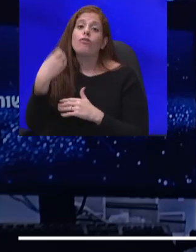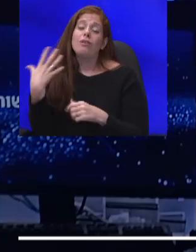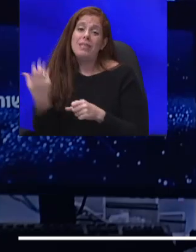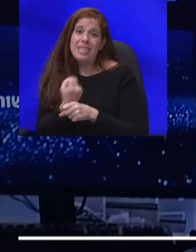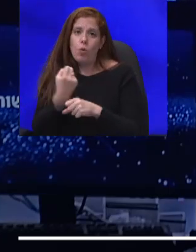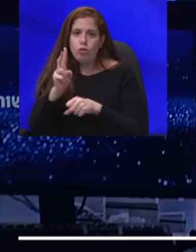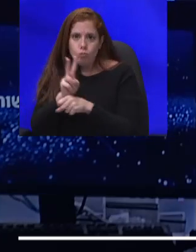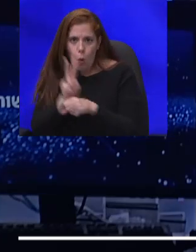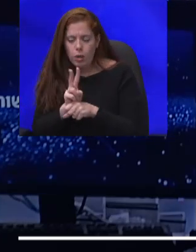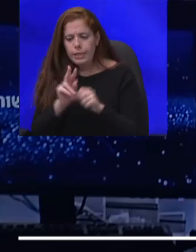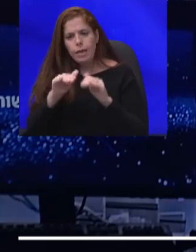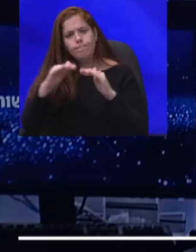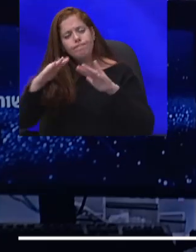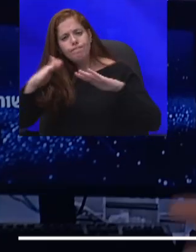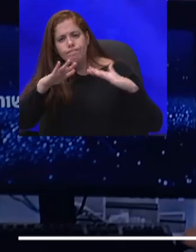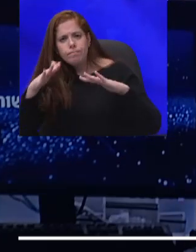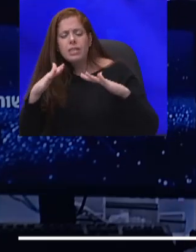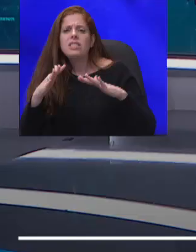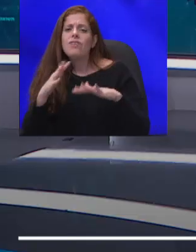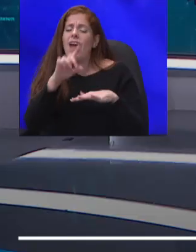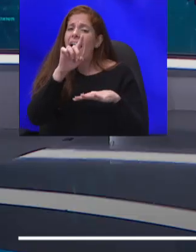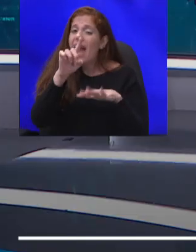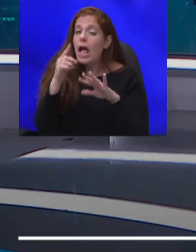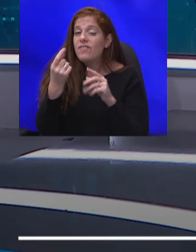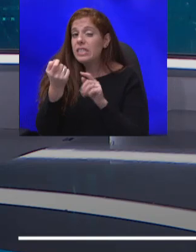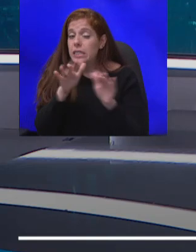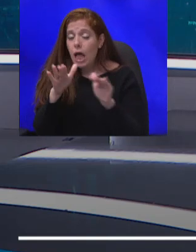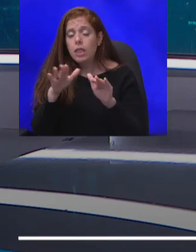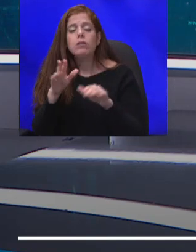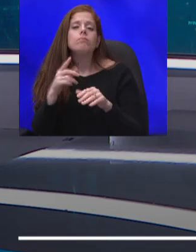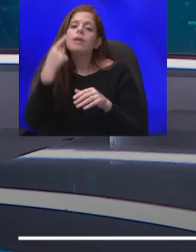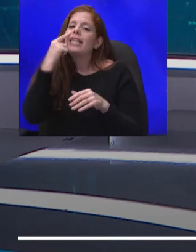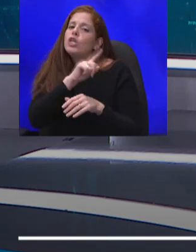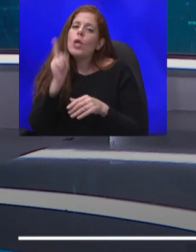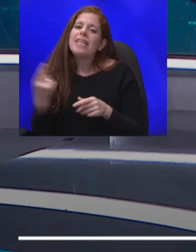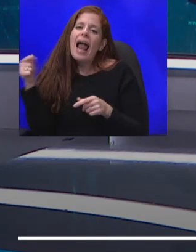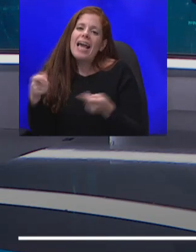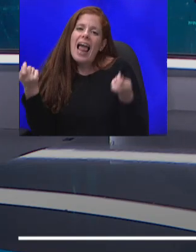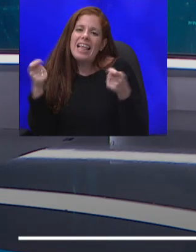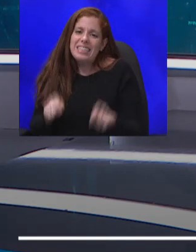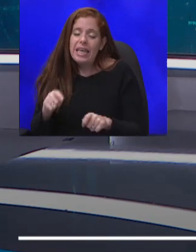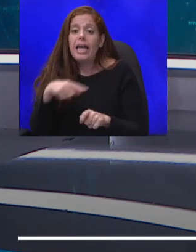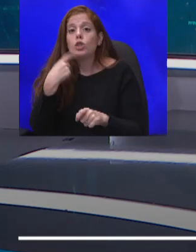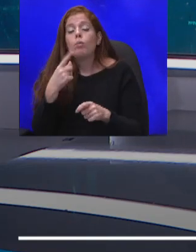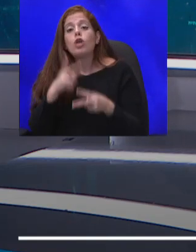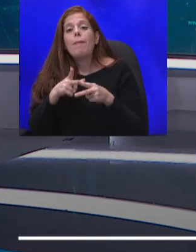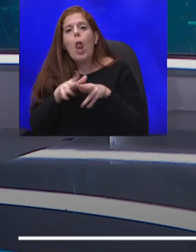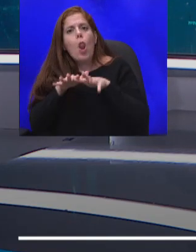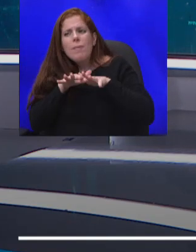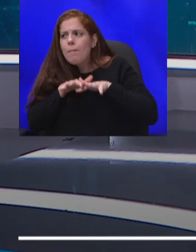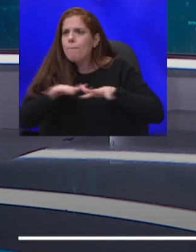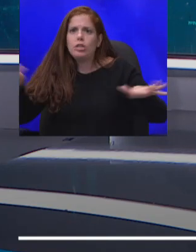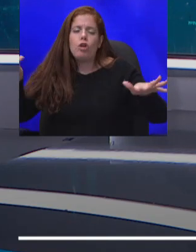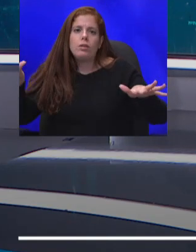אר סביבה אחד וקצת, אז כנראה שלא נצטרך להגיע לסגר, כי זה אומר שהמחלה לא מתפשטת בקצבים, שאי אפשר להתמודד איתם.